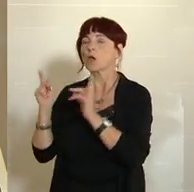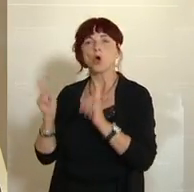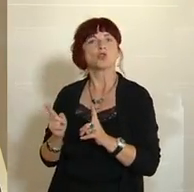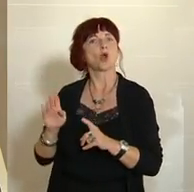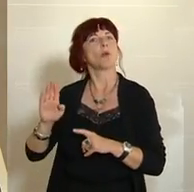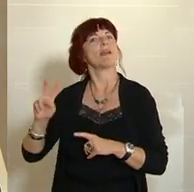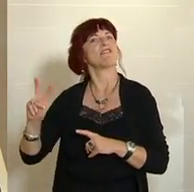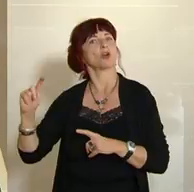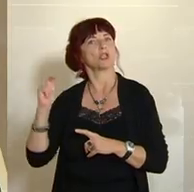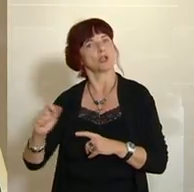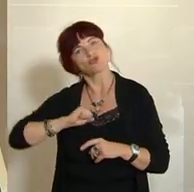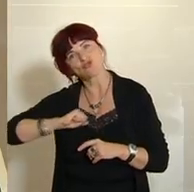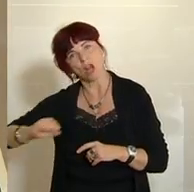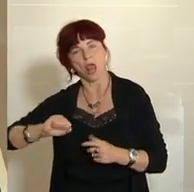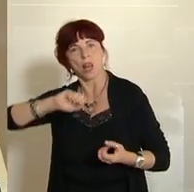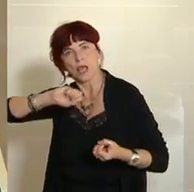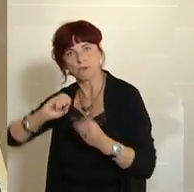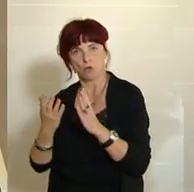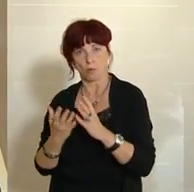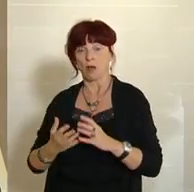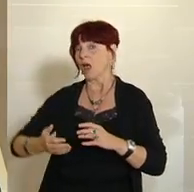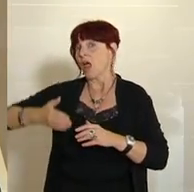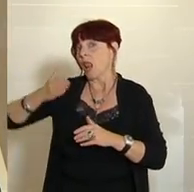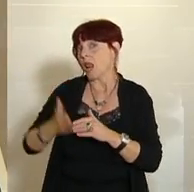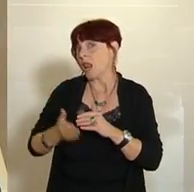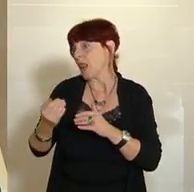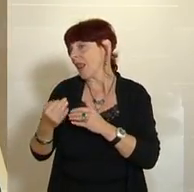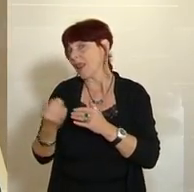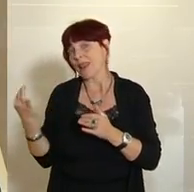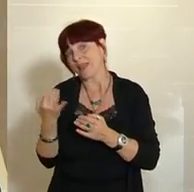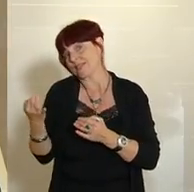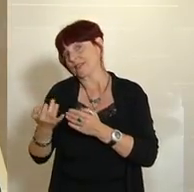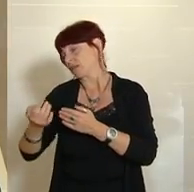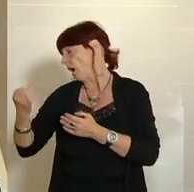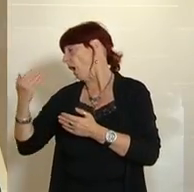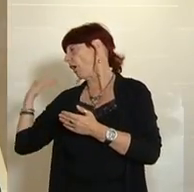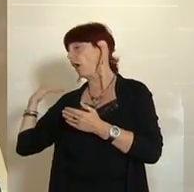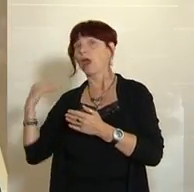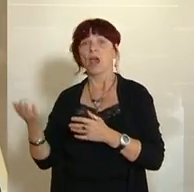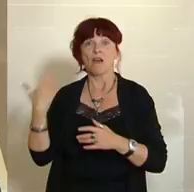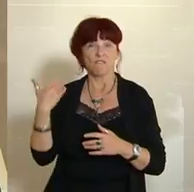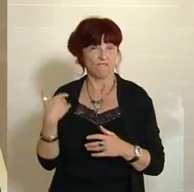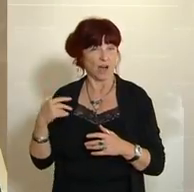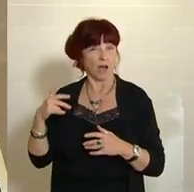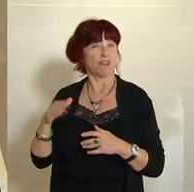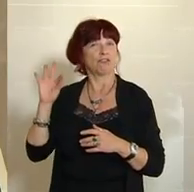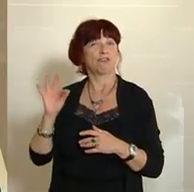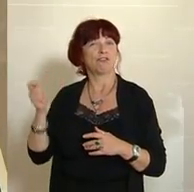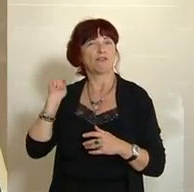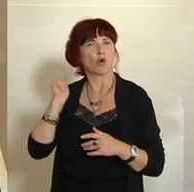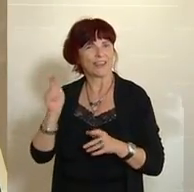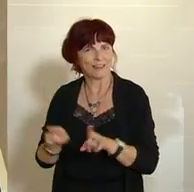Land. Und gerade in letzten Tagen, Stichwort Graue Wölfe, Stichwort Unruhen in Favoriten, Stichwort Ermordung eines